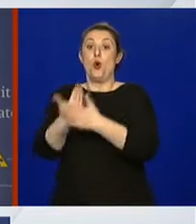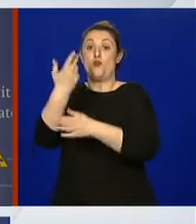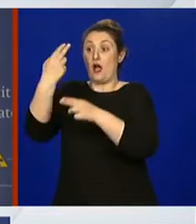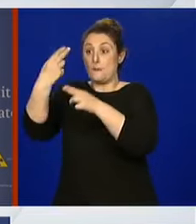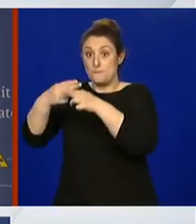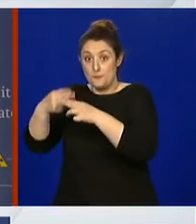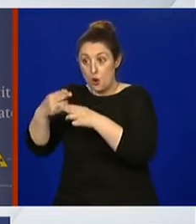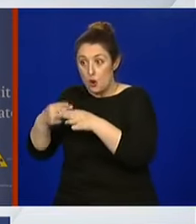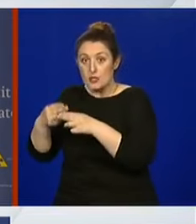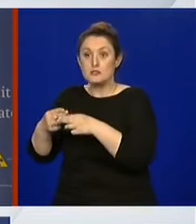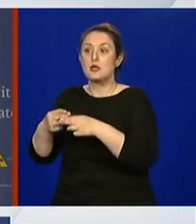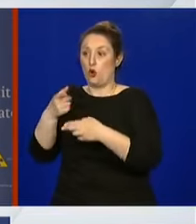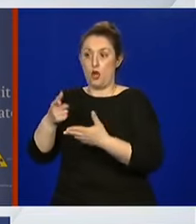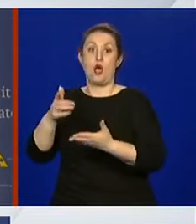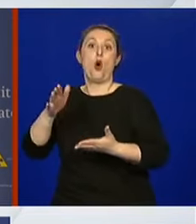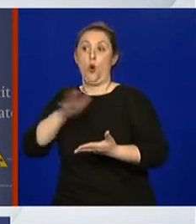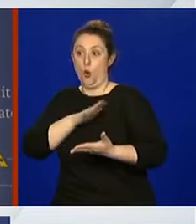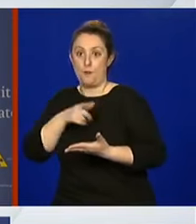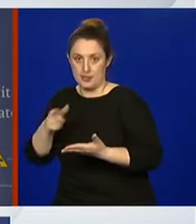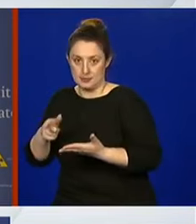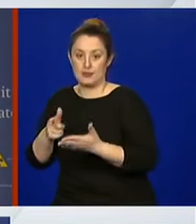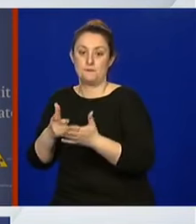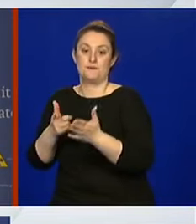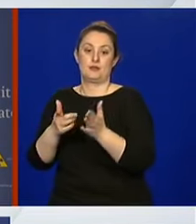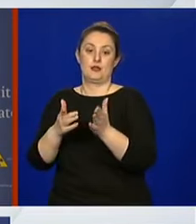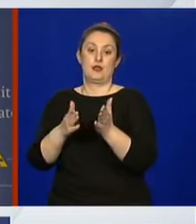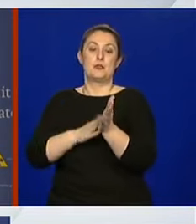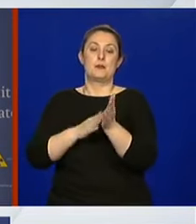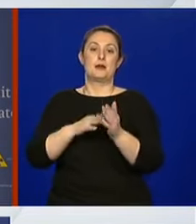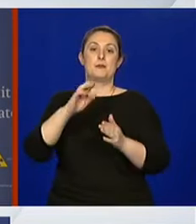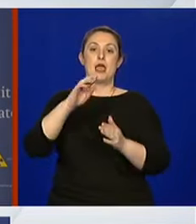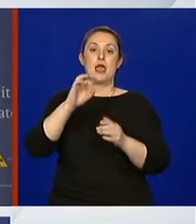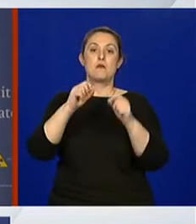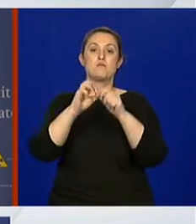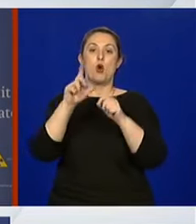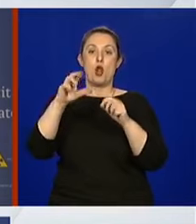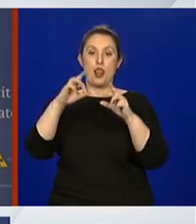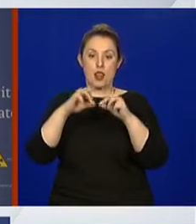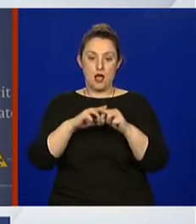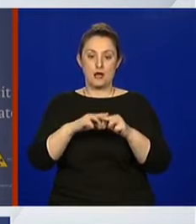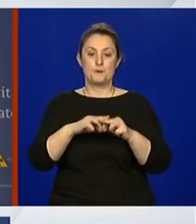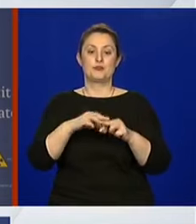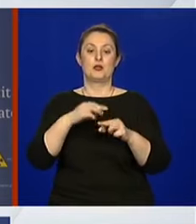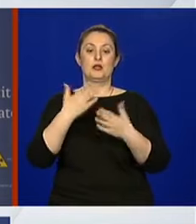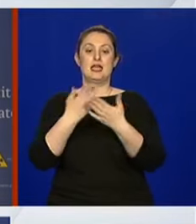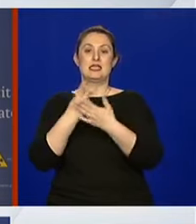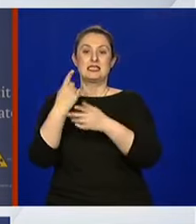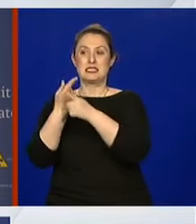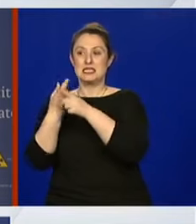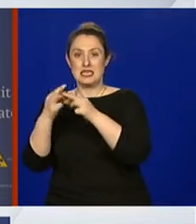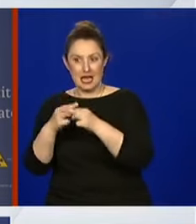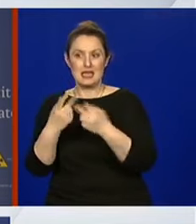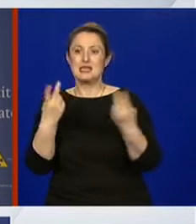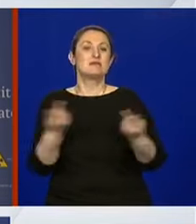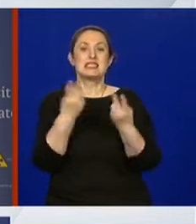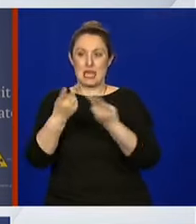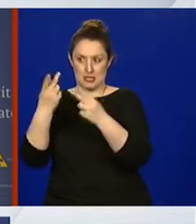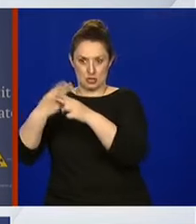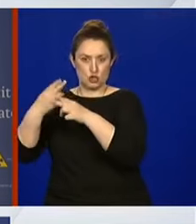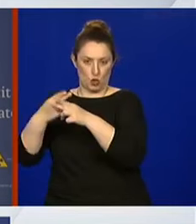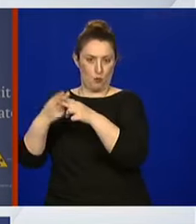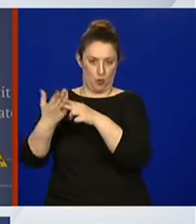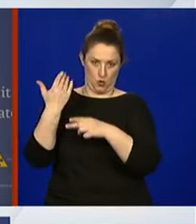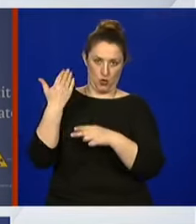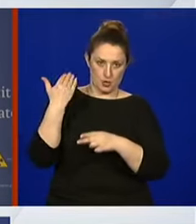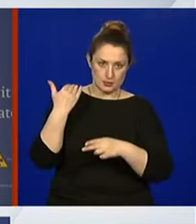opasnoj za koje nema lijeka kao što je na primjer ebola lasa pa bilo je priče i oko zike i svi sličnih bolesti koje su